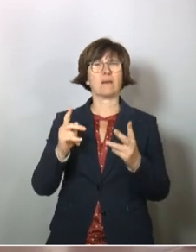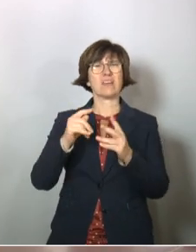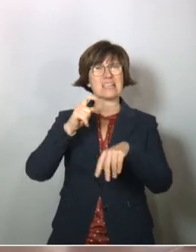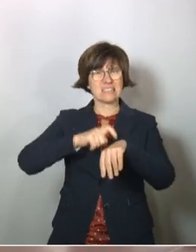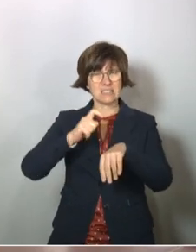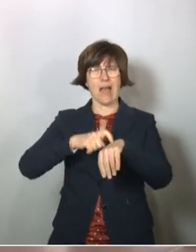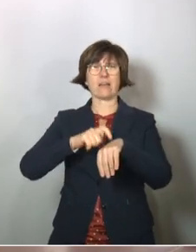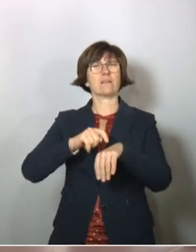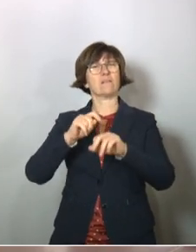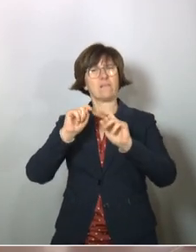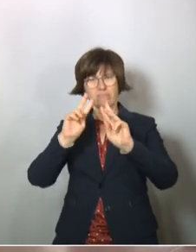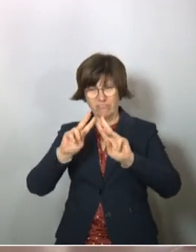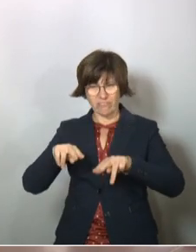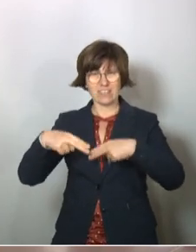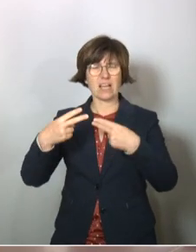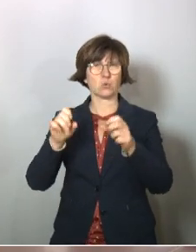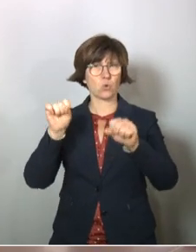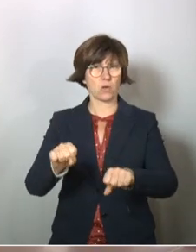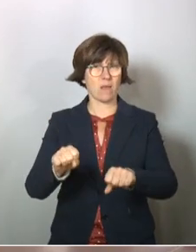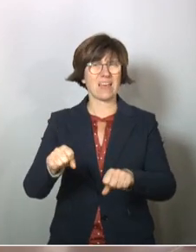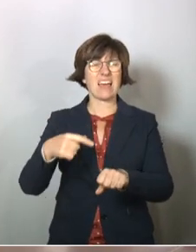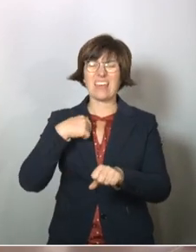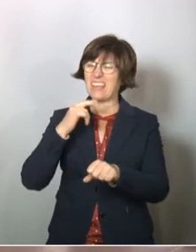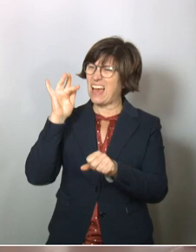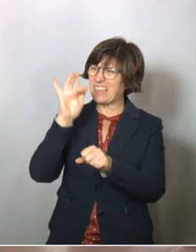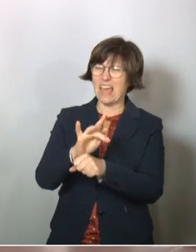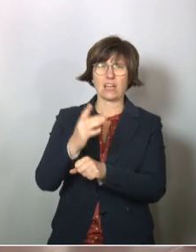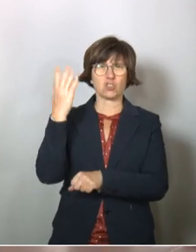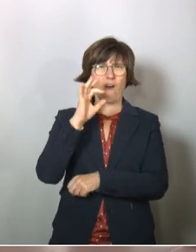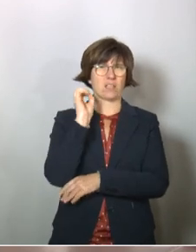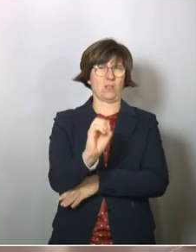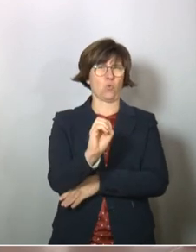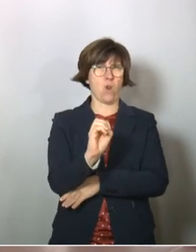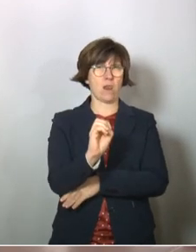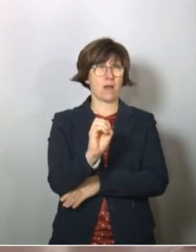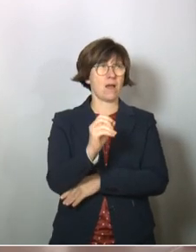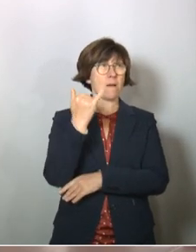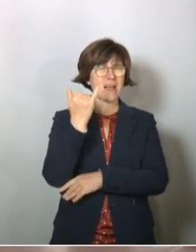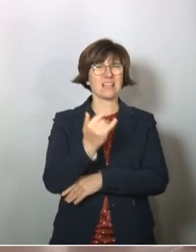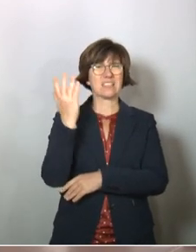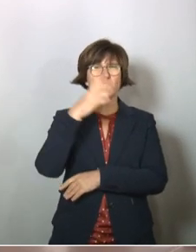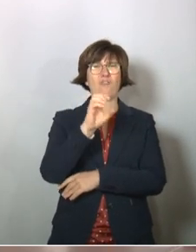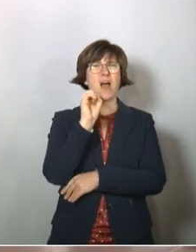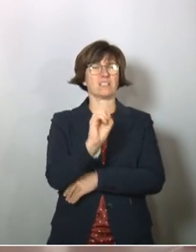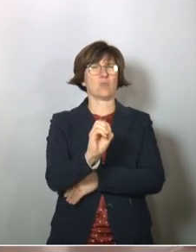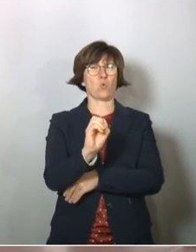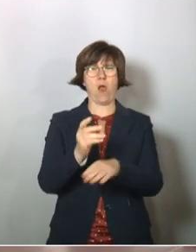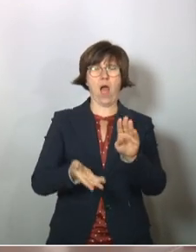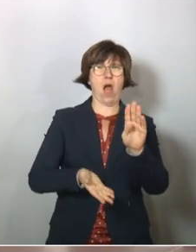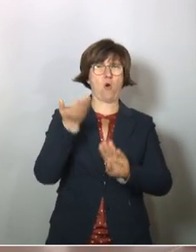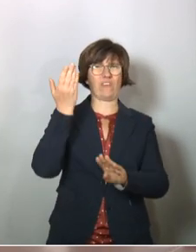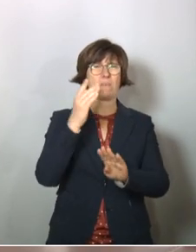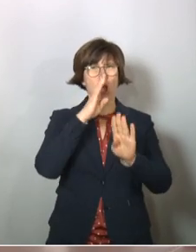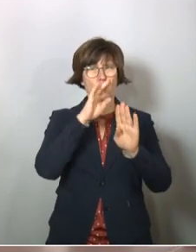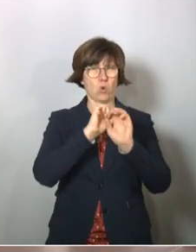Zeit, um es eventuell wieder einzuführen. Ich war immer ein Gegner der schwarzen Null. Nun ist aber die schwarze Null nur aufgehoben worden